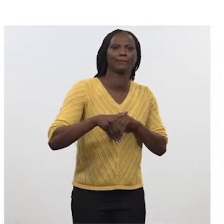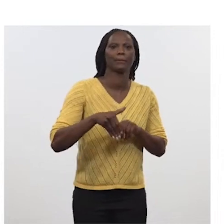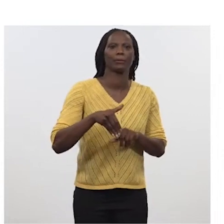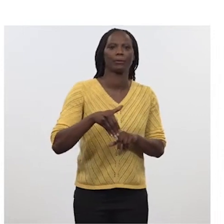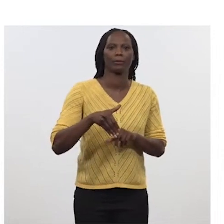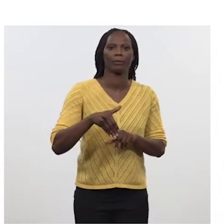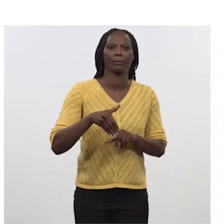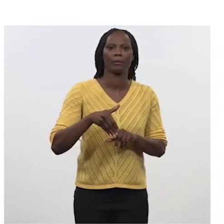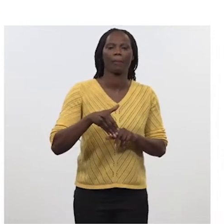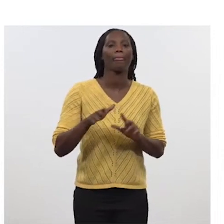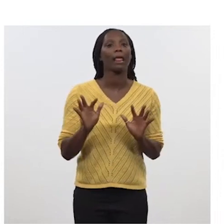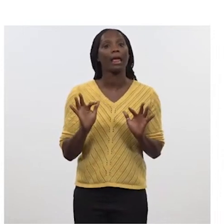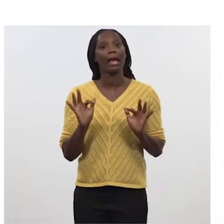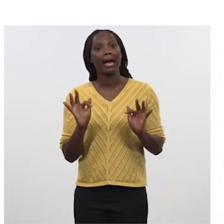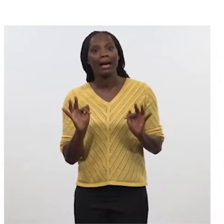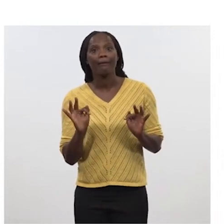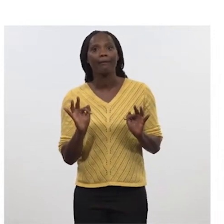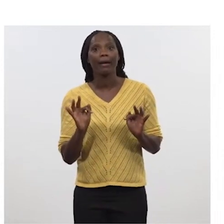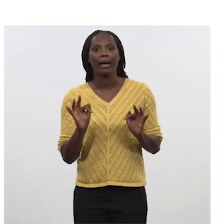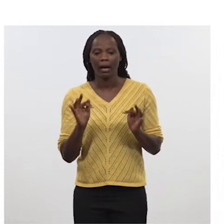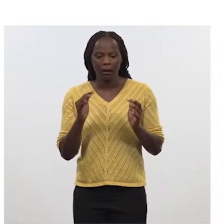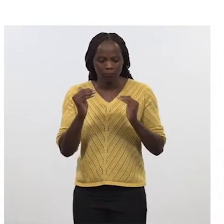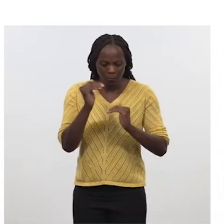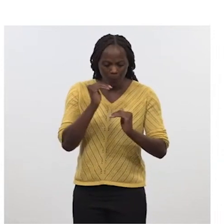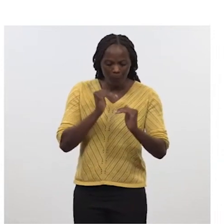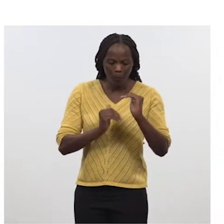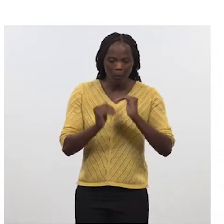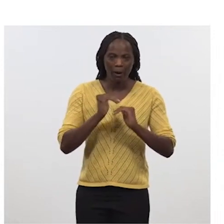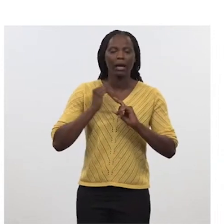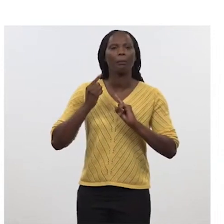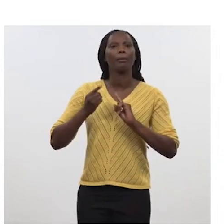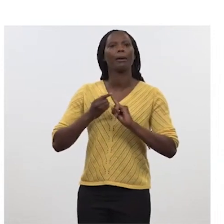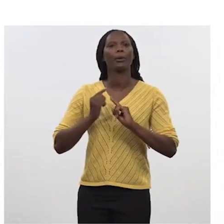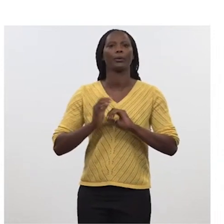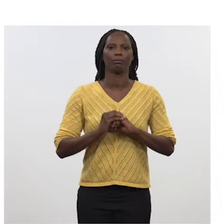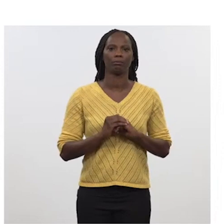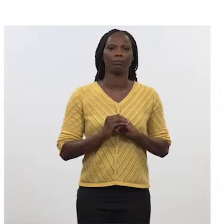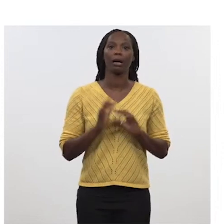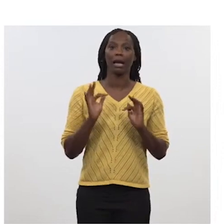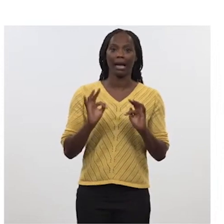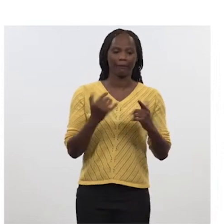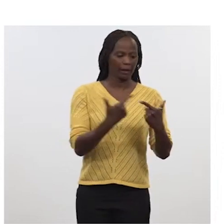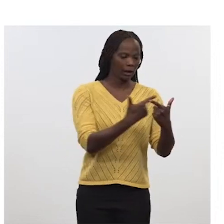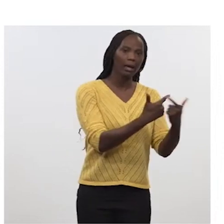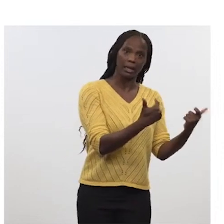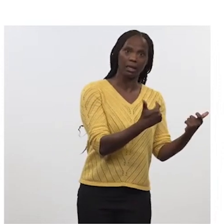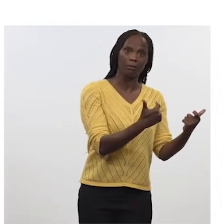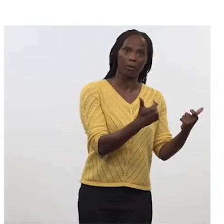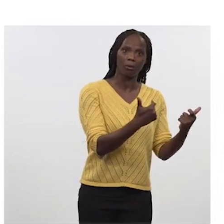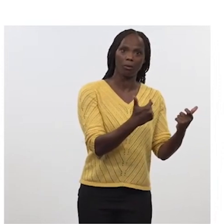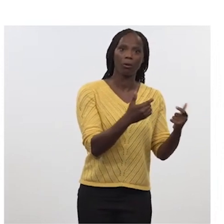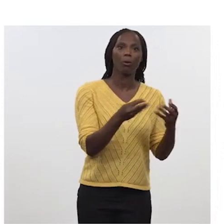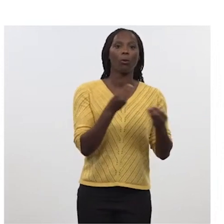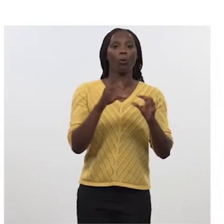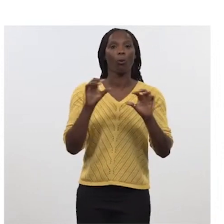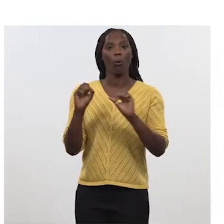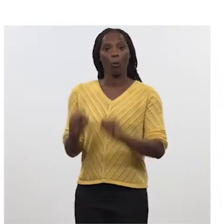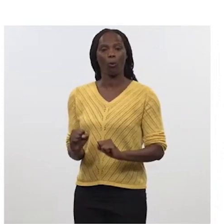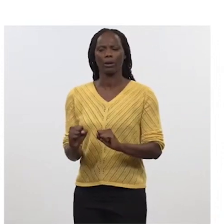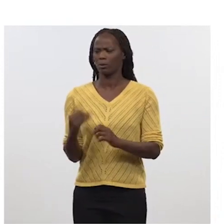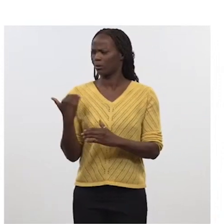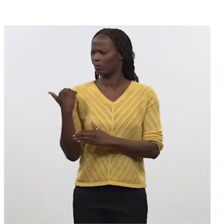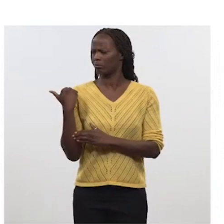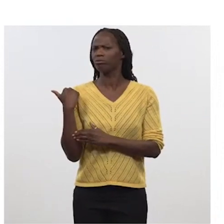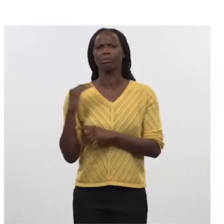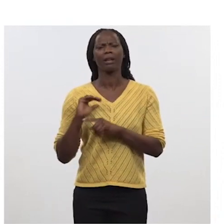sur un certain nombre de grands programmes. En l'occurrence, des programmes d'équipement, des programmes capacitaires, comme nous l'avions fait d'ailleurs il y a